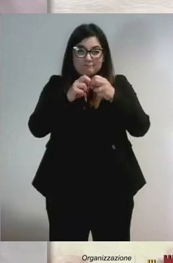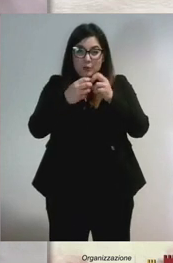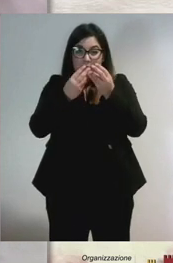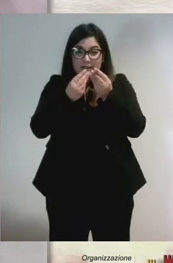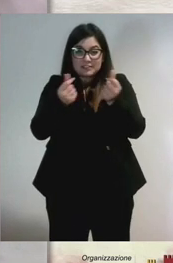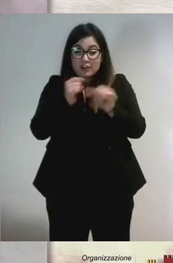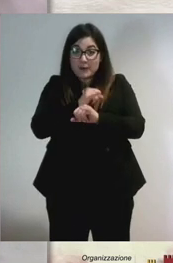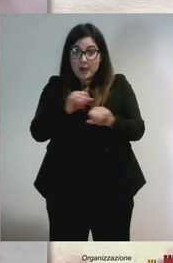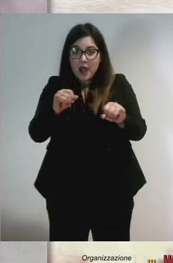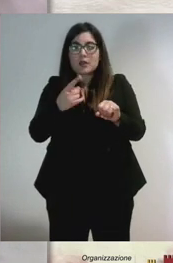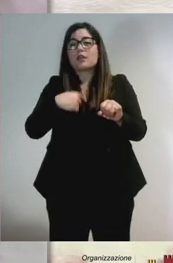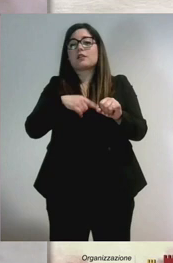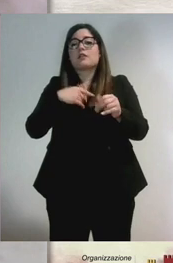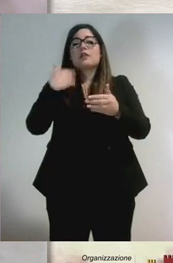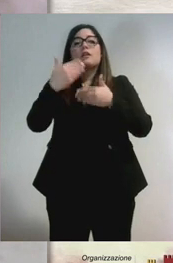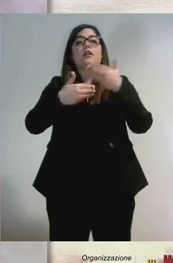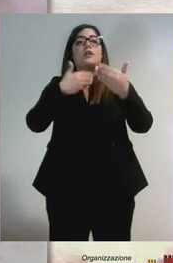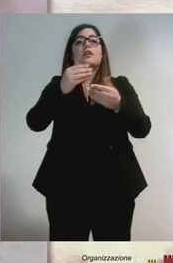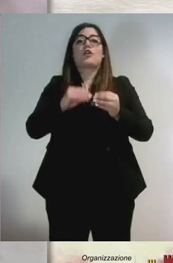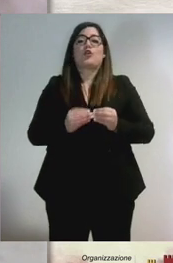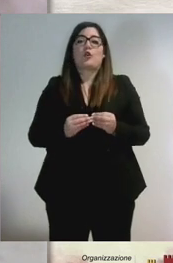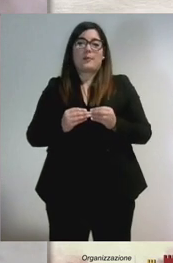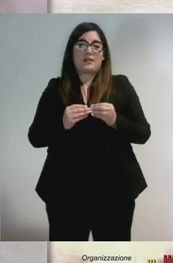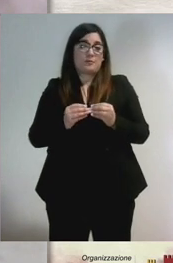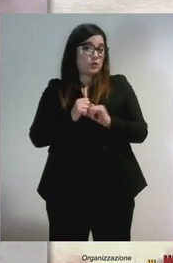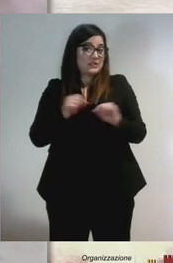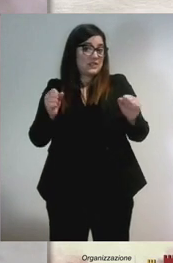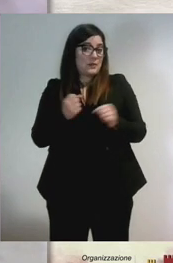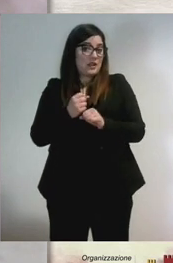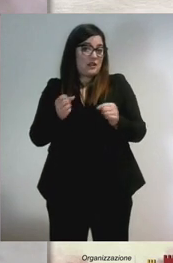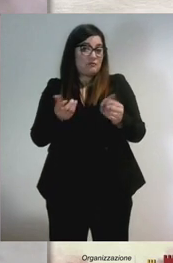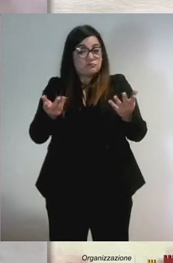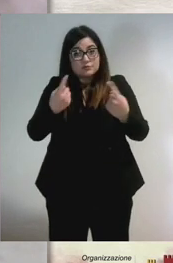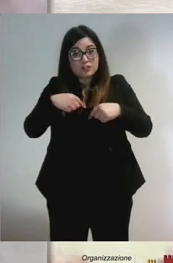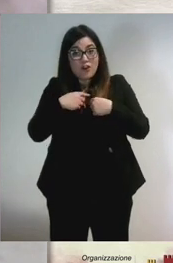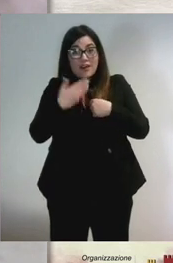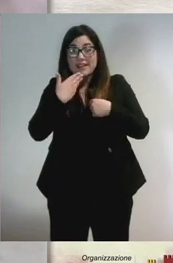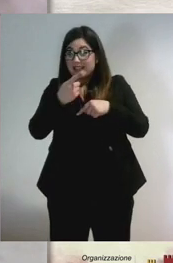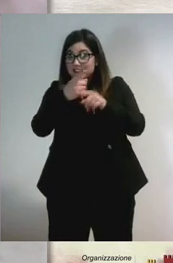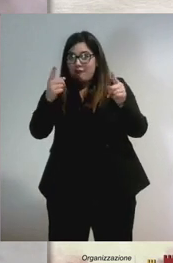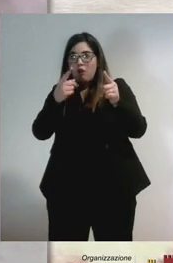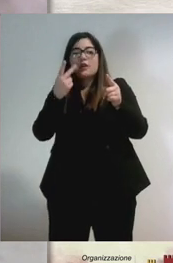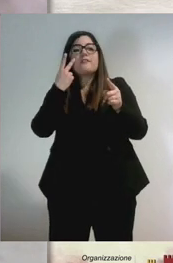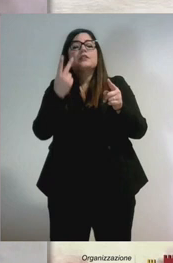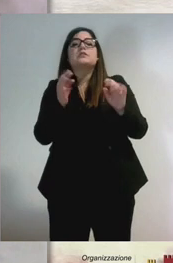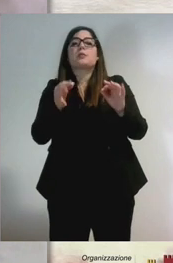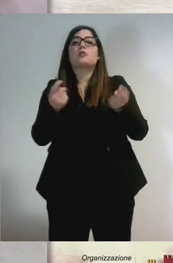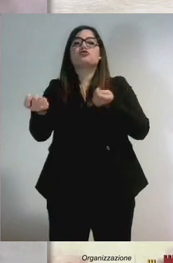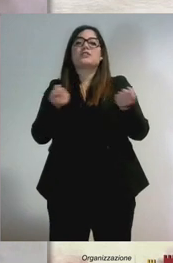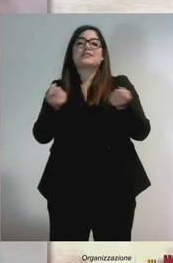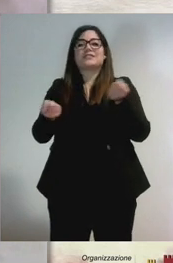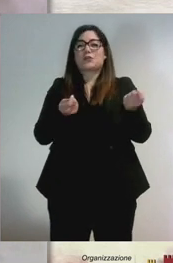E abbiamo dimostrato tramite voi che sappiamo gestire le cose, che siamo bravi a gestire le